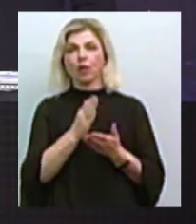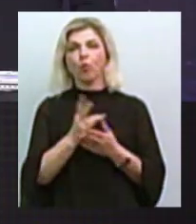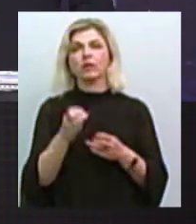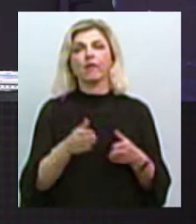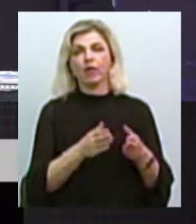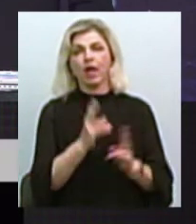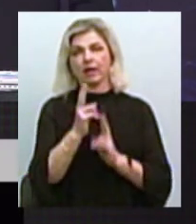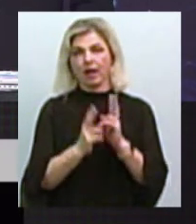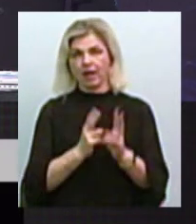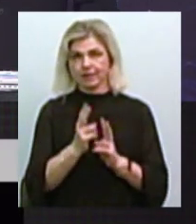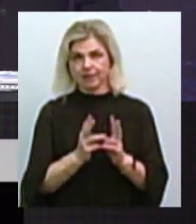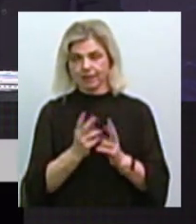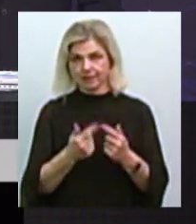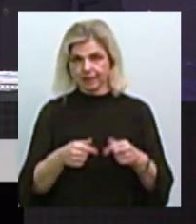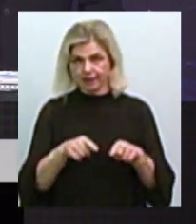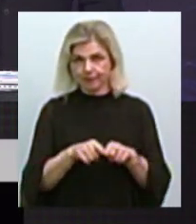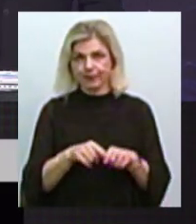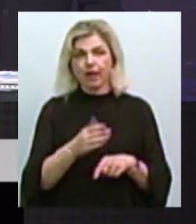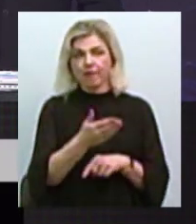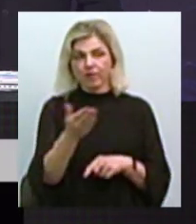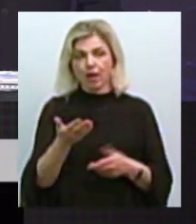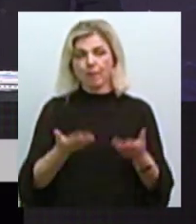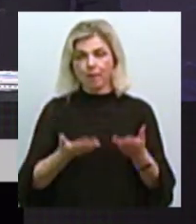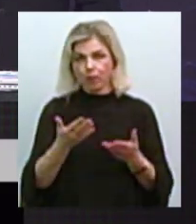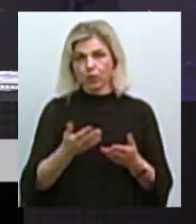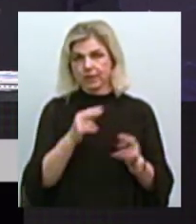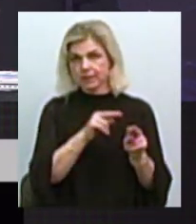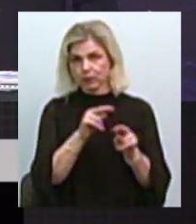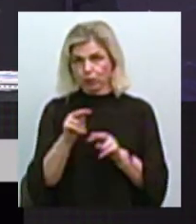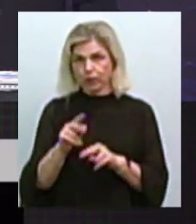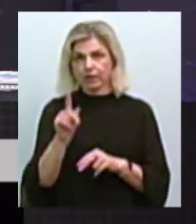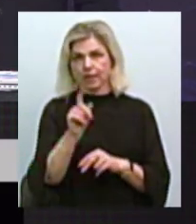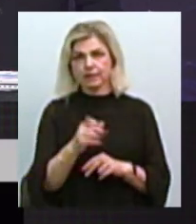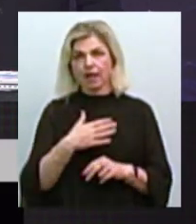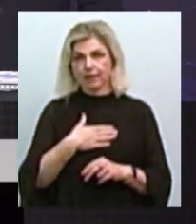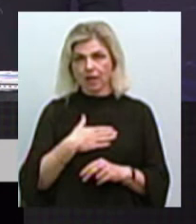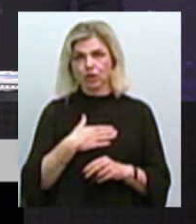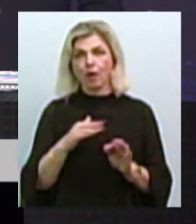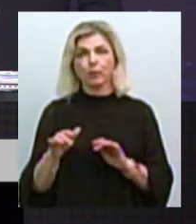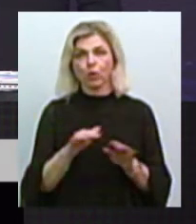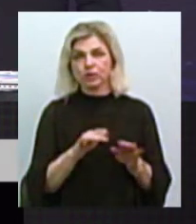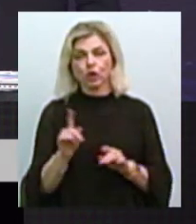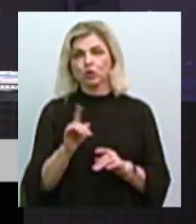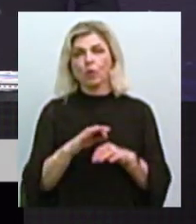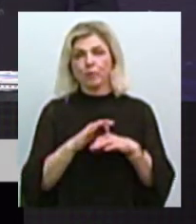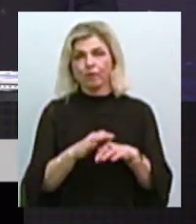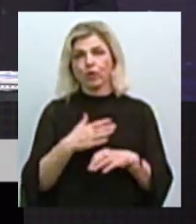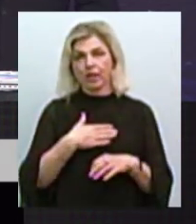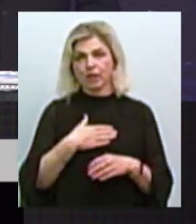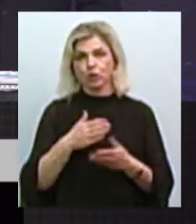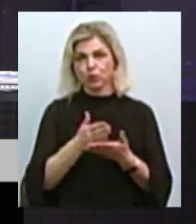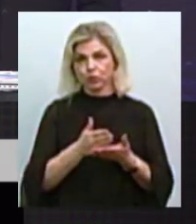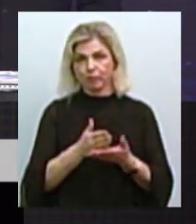реорганізації. І ви, мабуть, я думаю, слідкуєте за нашими процесами, які відбуваються в нашій